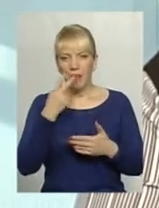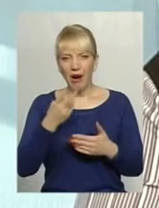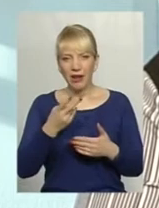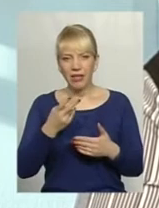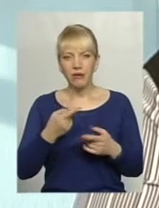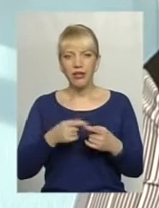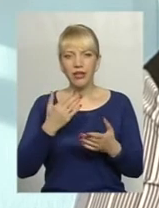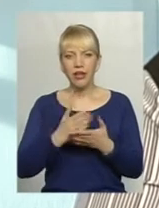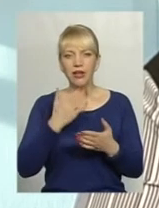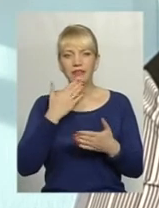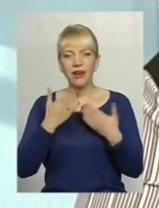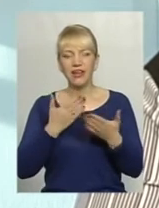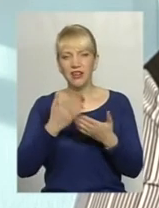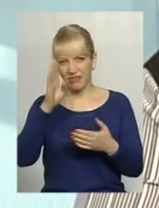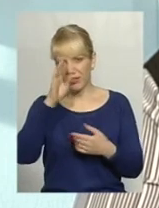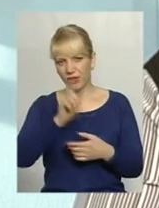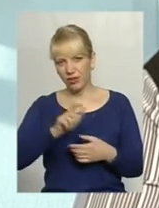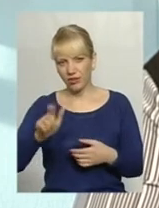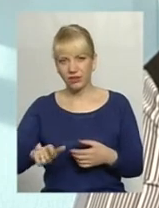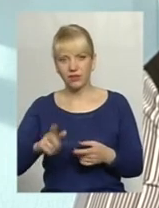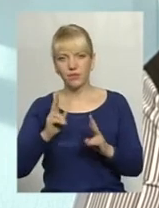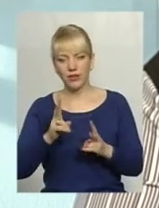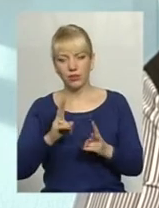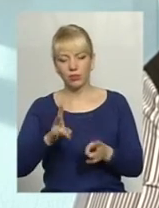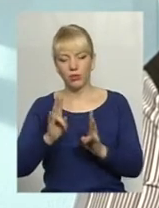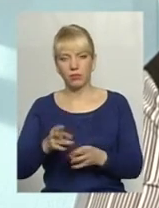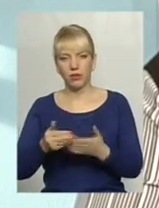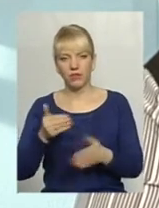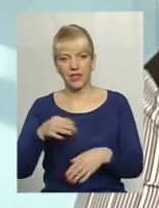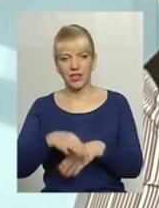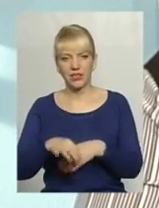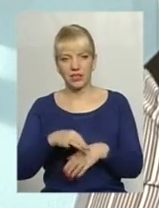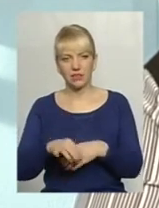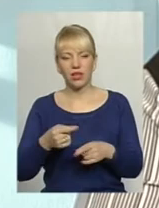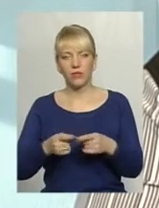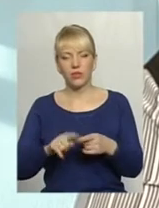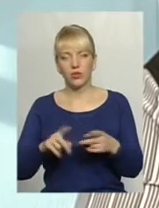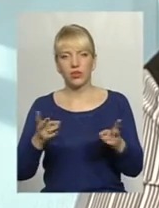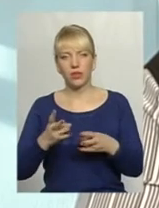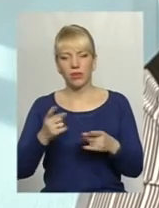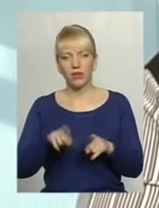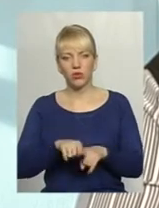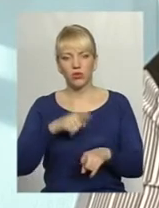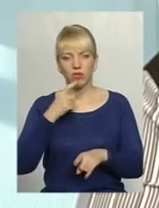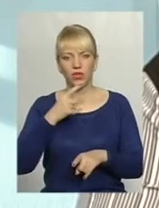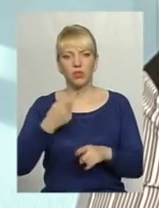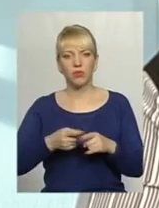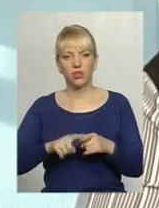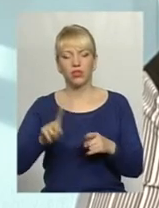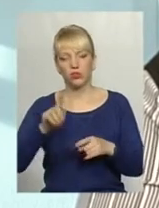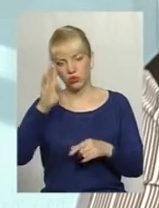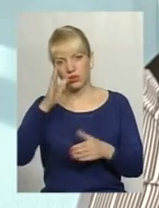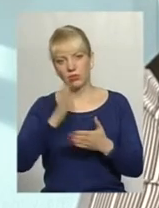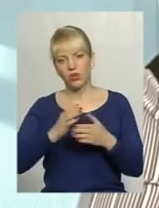є звернення і від чоловіків, які потерпають від насильства, і тут теж треба говорити, що і чоловіки теж мають